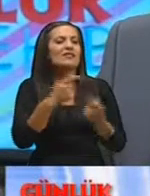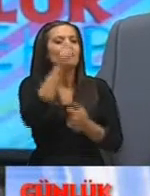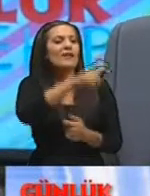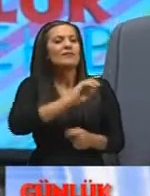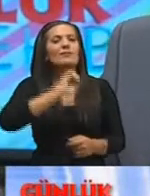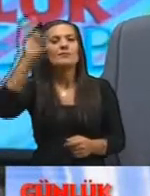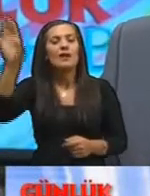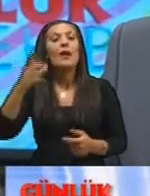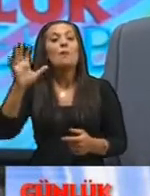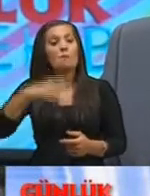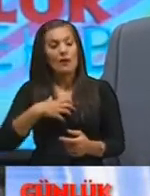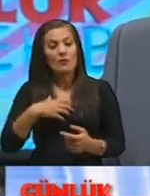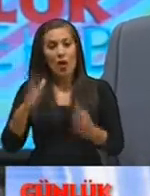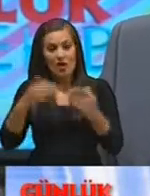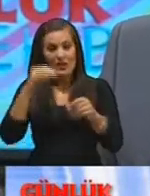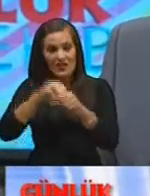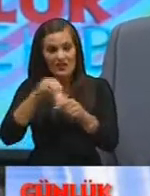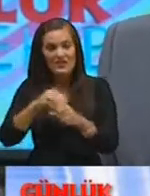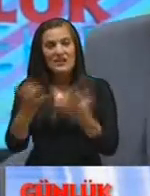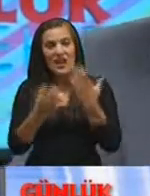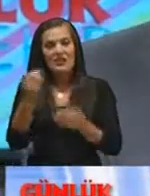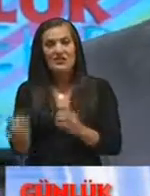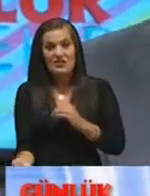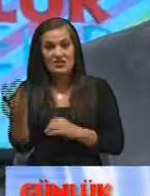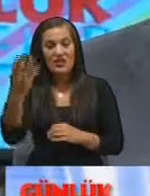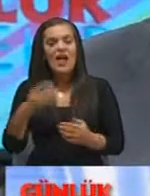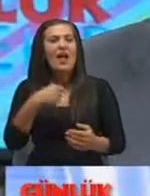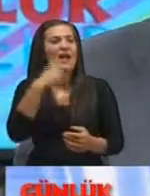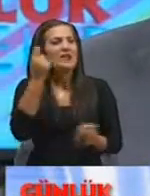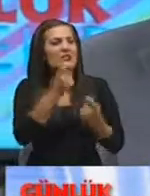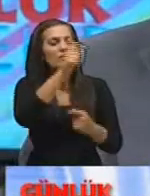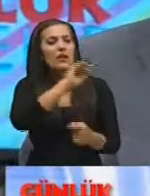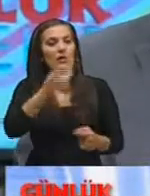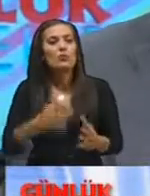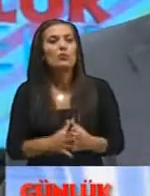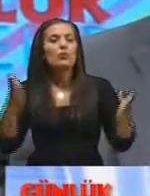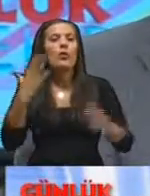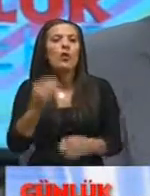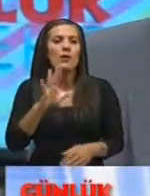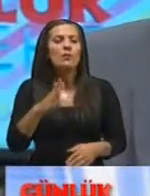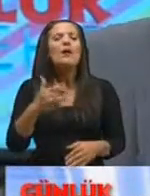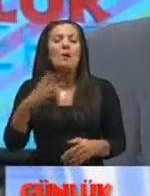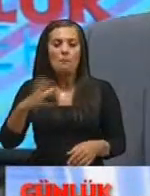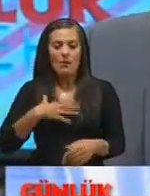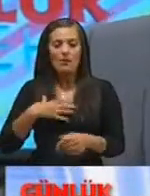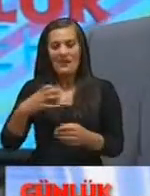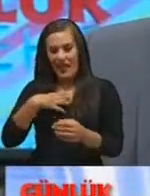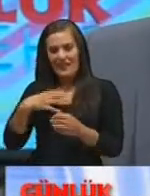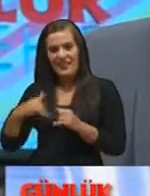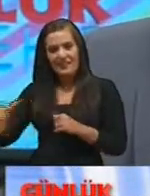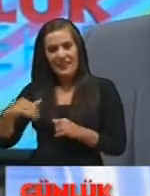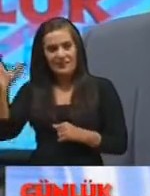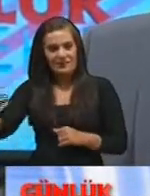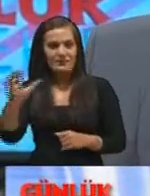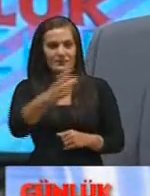eğitimine ama patronun odasında bir yangın çıkarsa eleman gelinceye kadar büyüyebilir onun için patron da mutlaka yakınında bir yerde bir söndürücü bulundurması